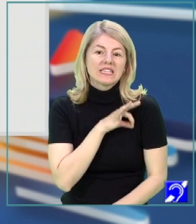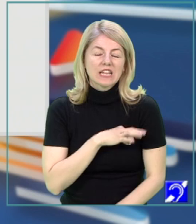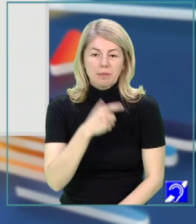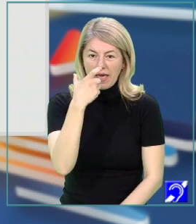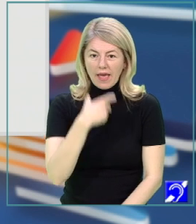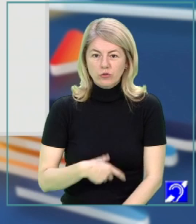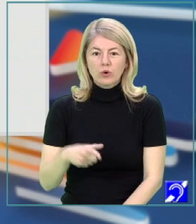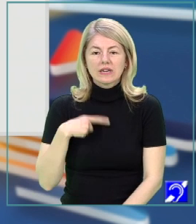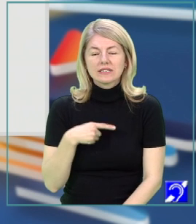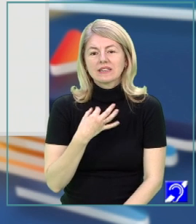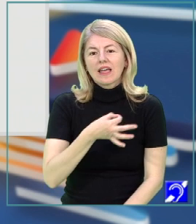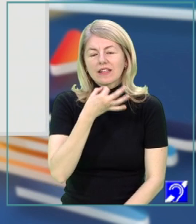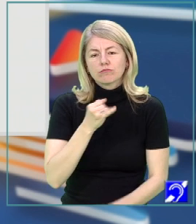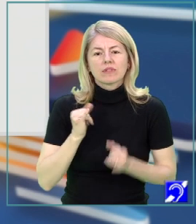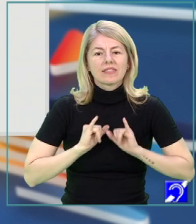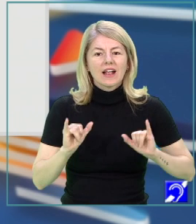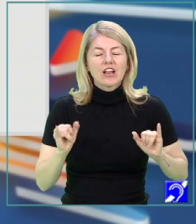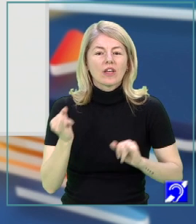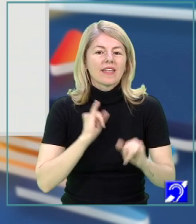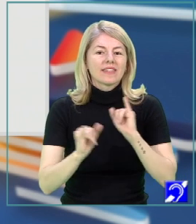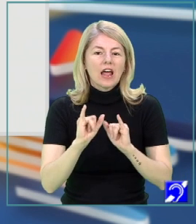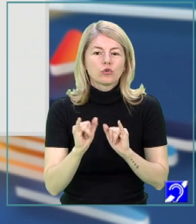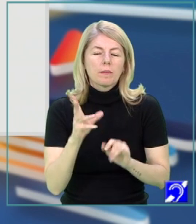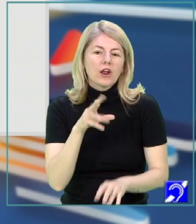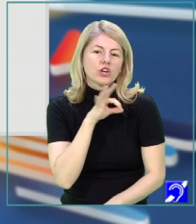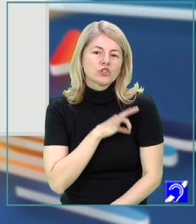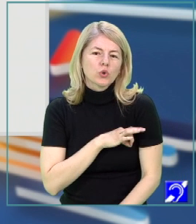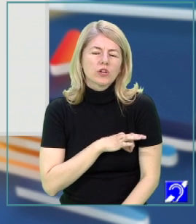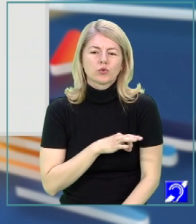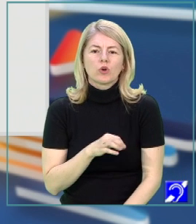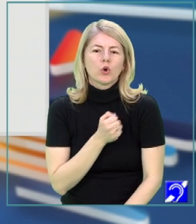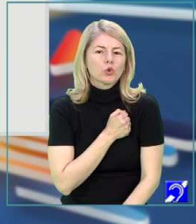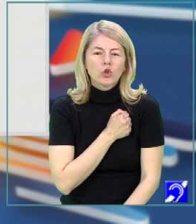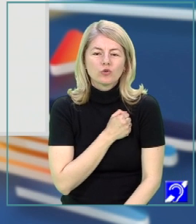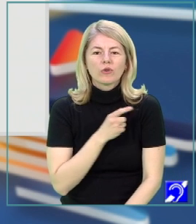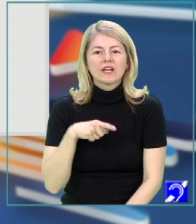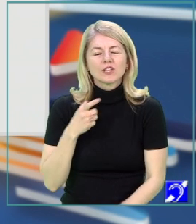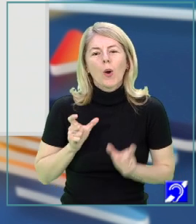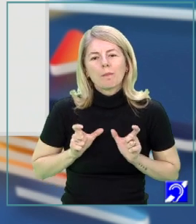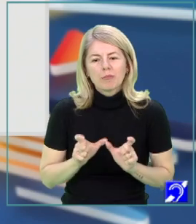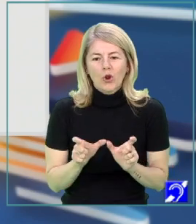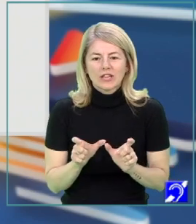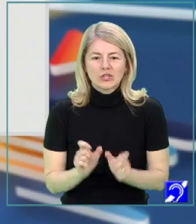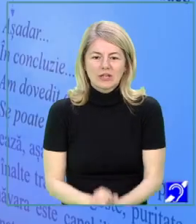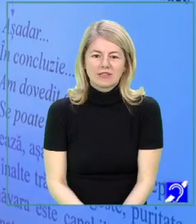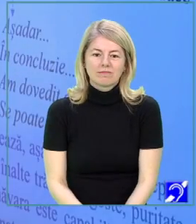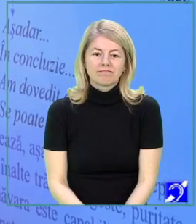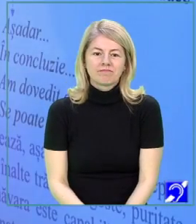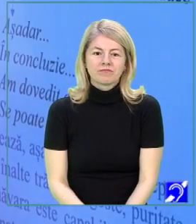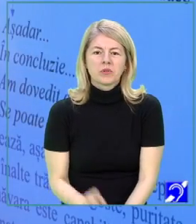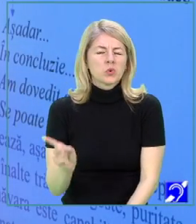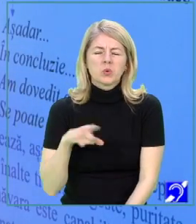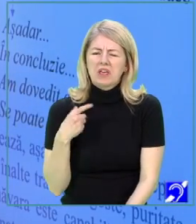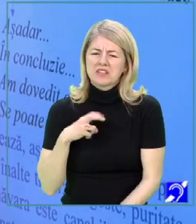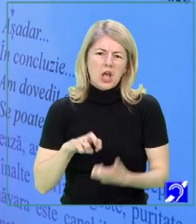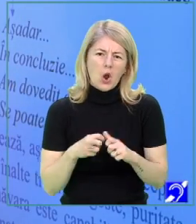eului poetic sunt declanșate de natura pe care își dorește cu tot sufletul să o protejeze. Deci nu este